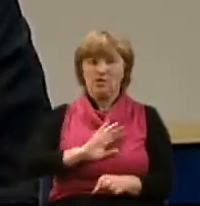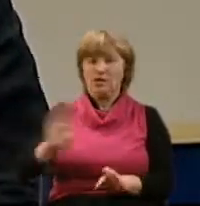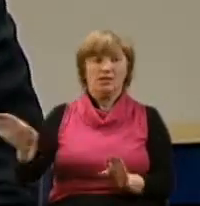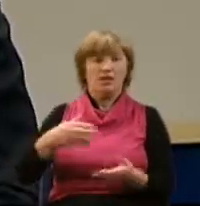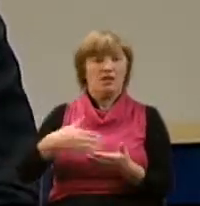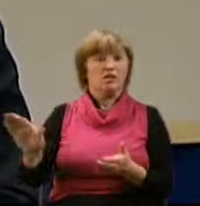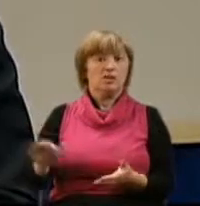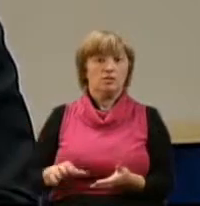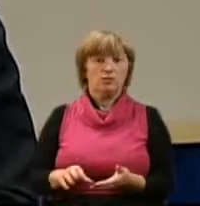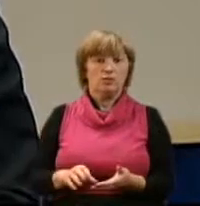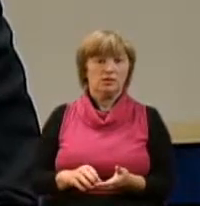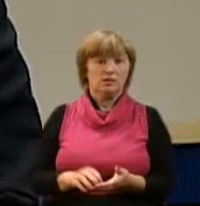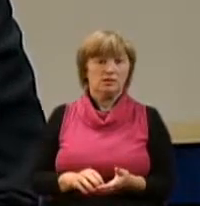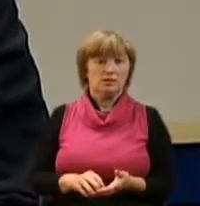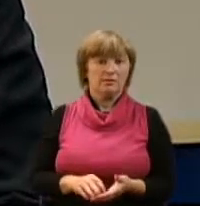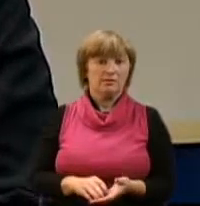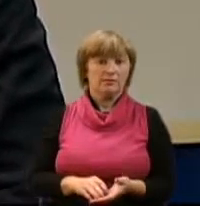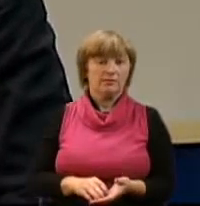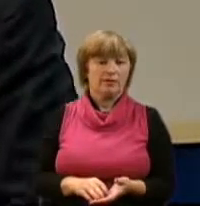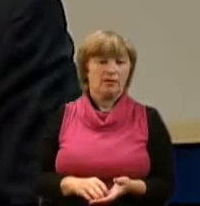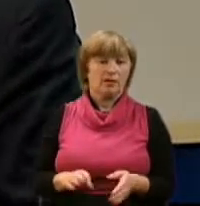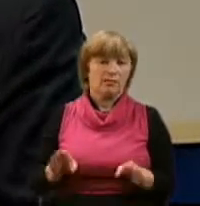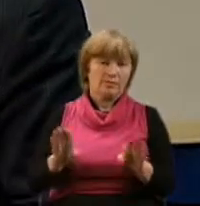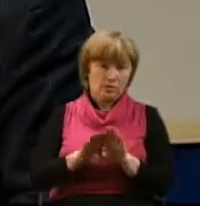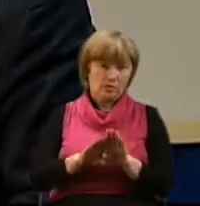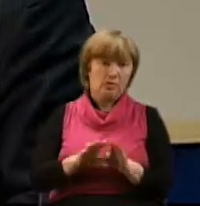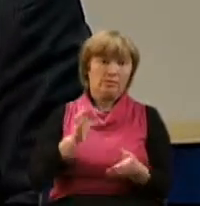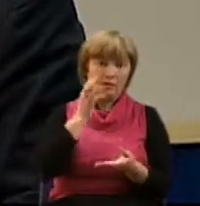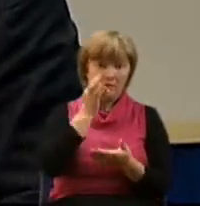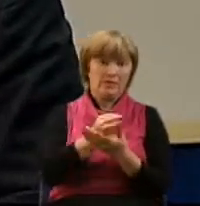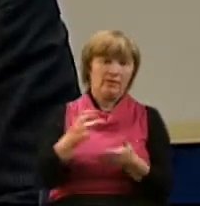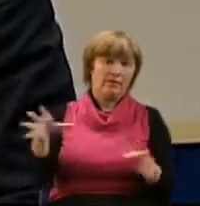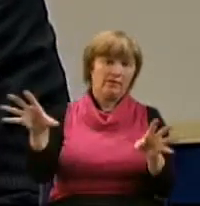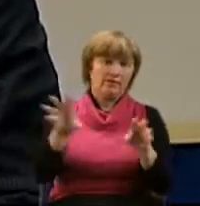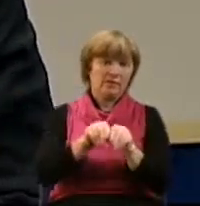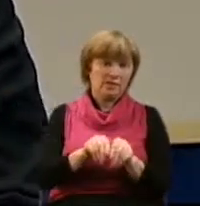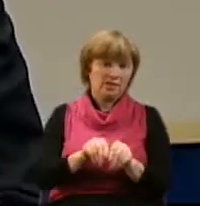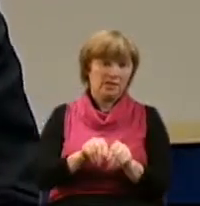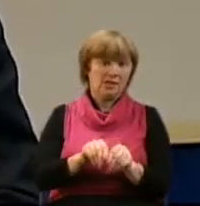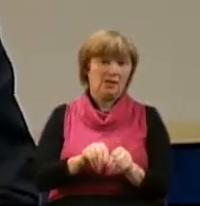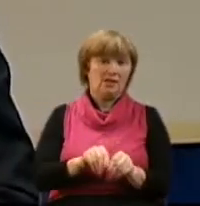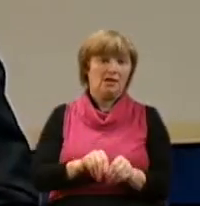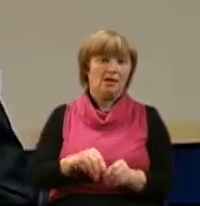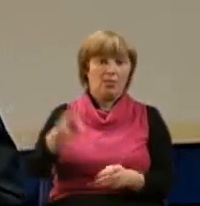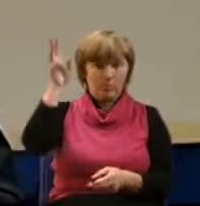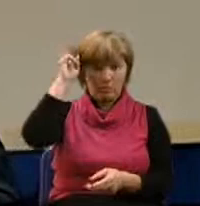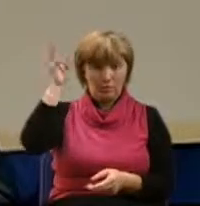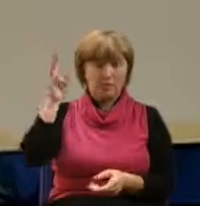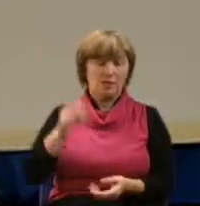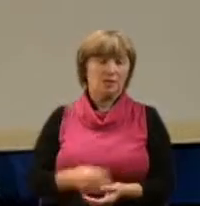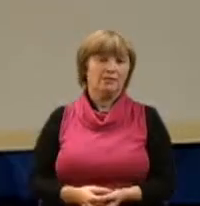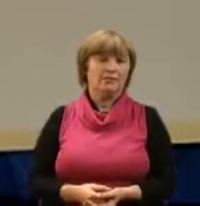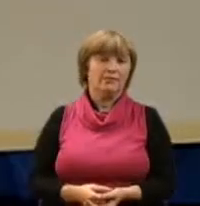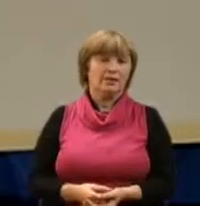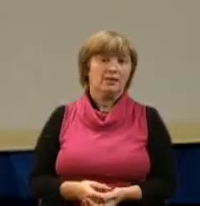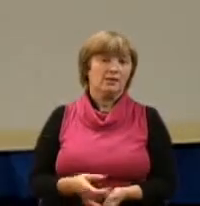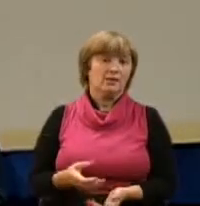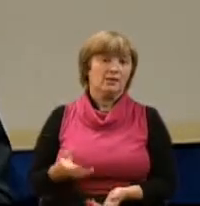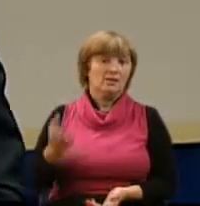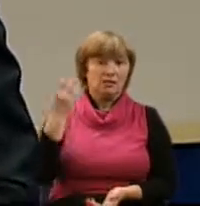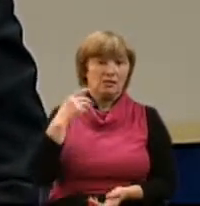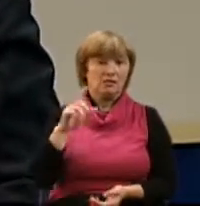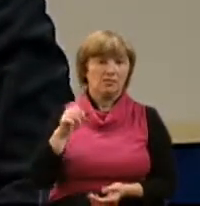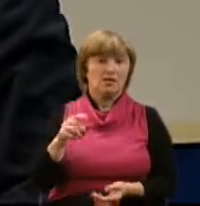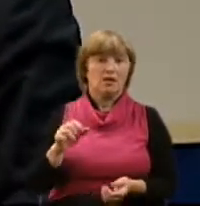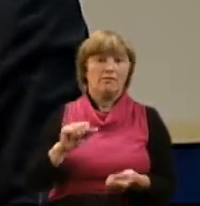не отрекусь от тебя». «Подобное говорили и все ученики». И мы знаем, что хотя Петр,